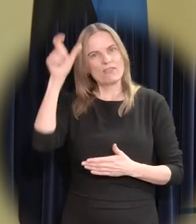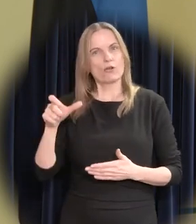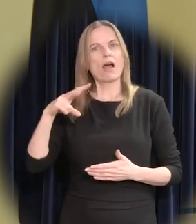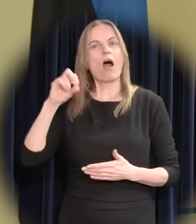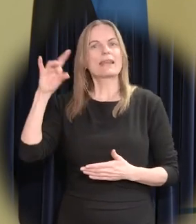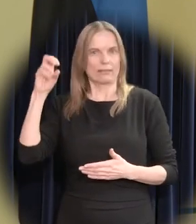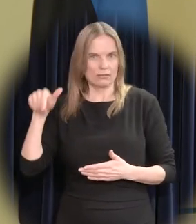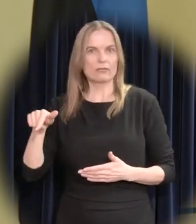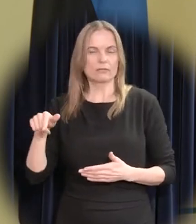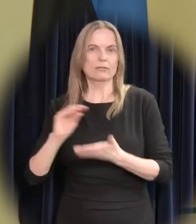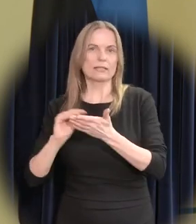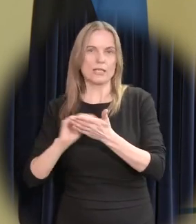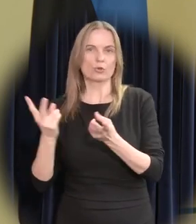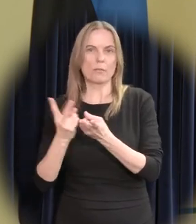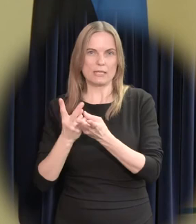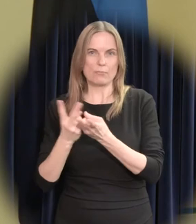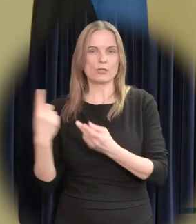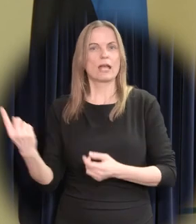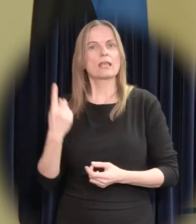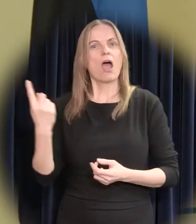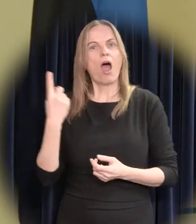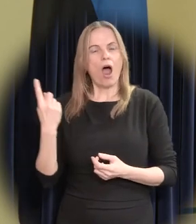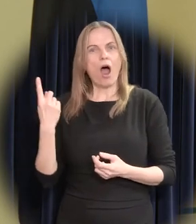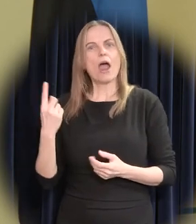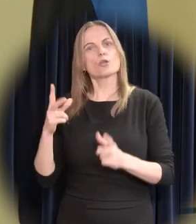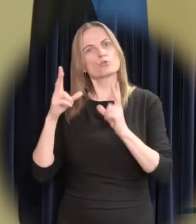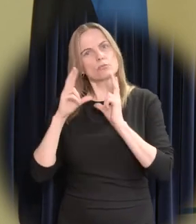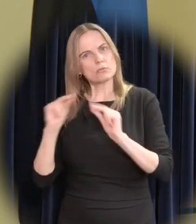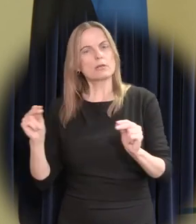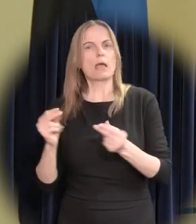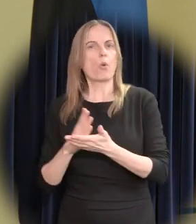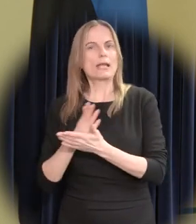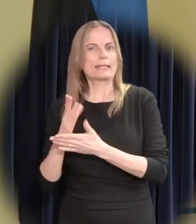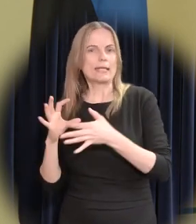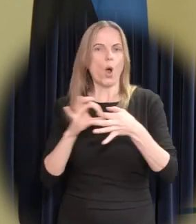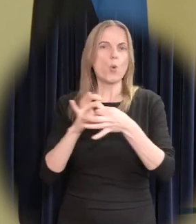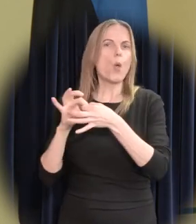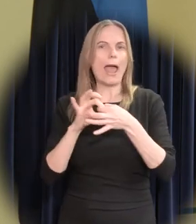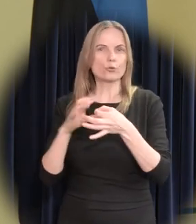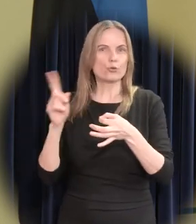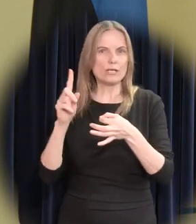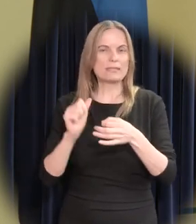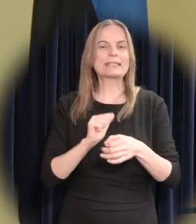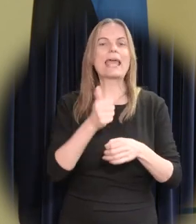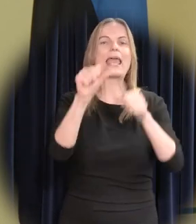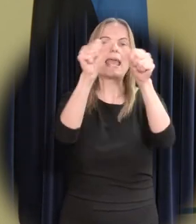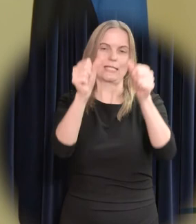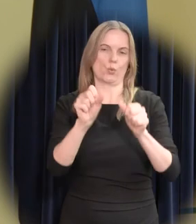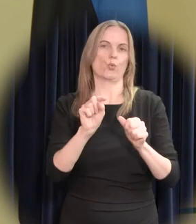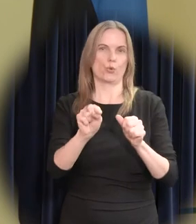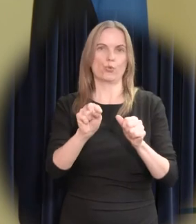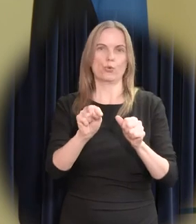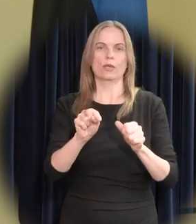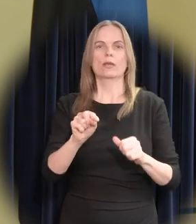kirjutanud, ainust täiuslik tõe ja poliitika ühenduslüli on eeskuju. Ei piisa sellest, kui räägime rahva